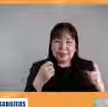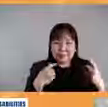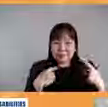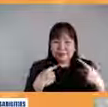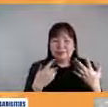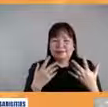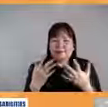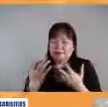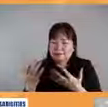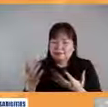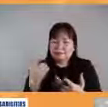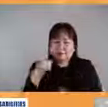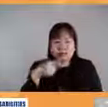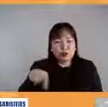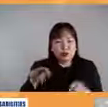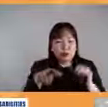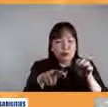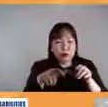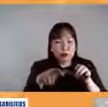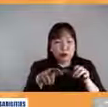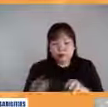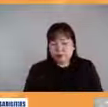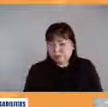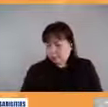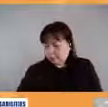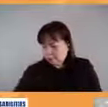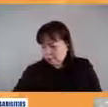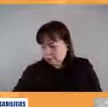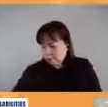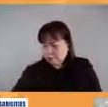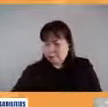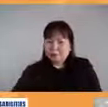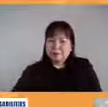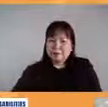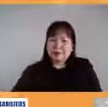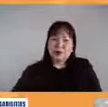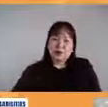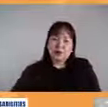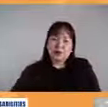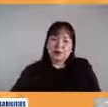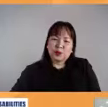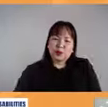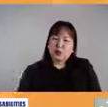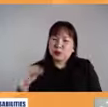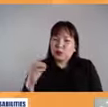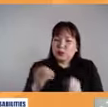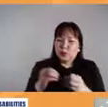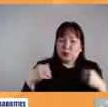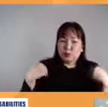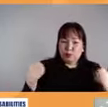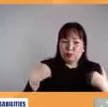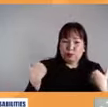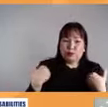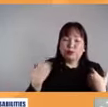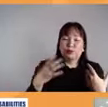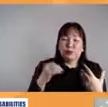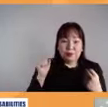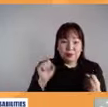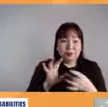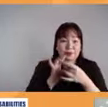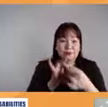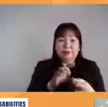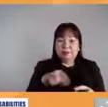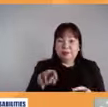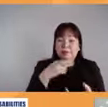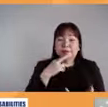opportunities for us younger persons with disabilities disabilities at dun ko siya maikoconnect sa nireport